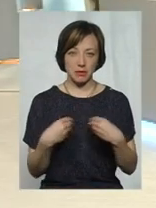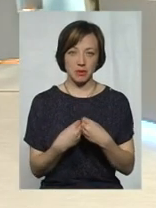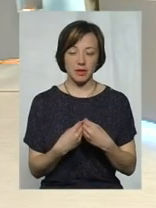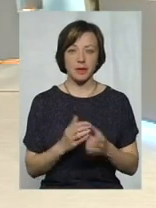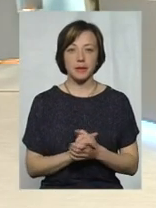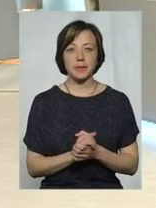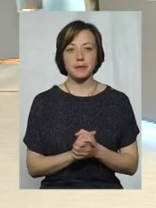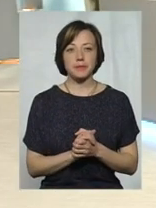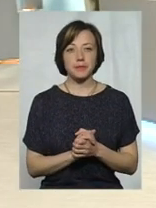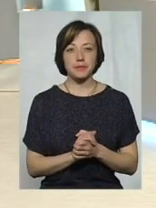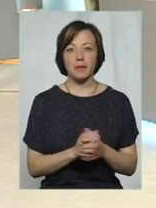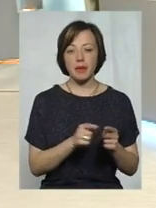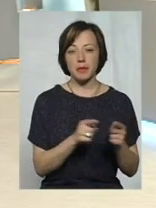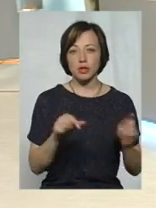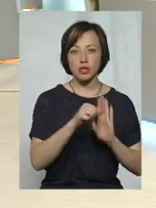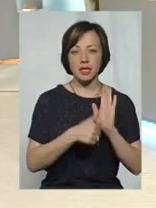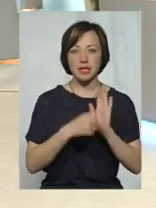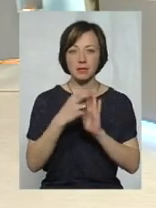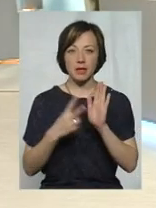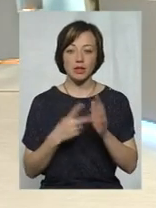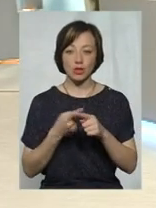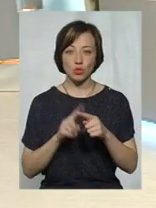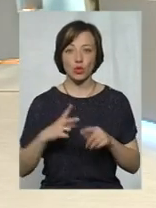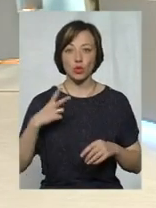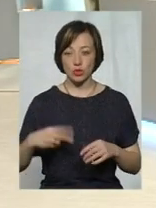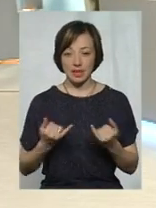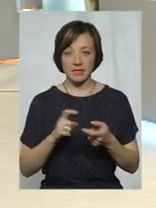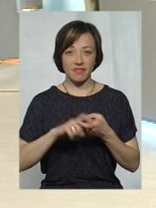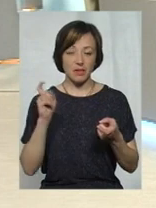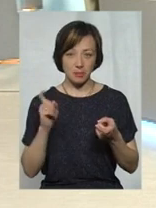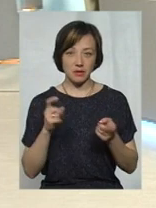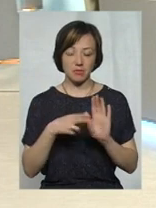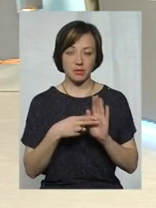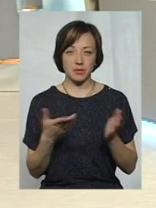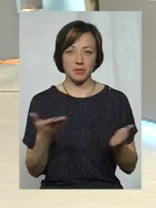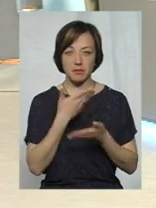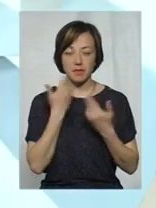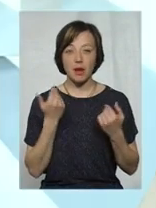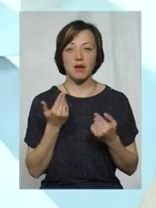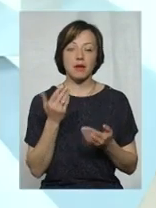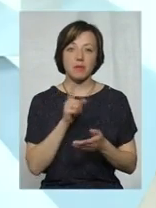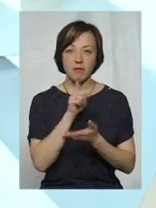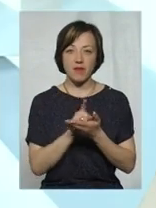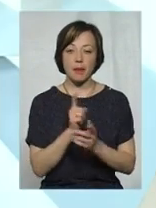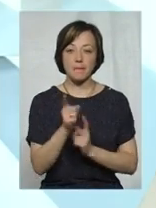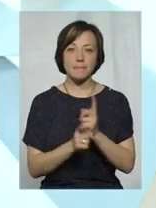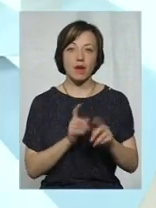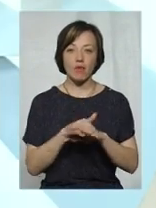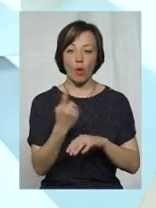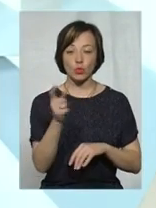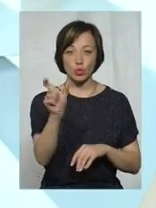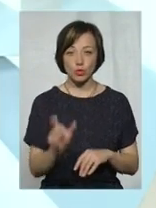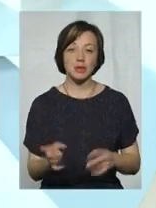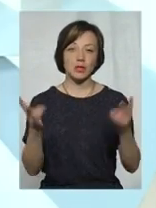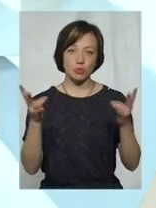період з 2016-2017 року на цю дочку, яка вже зараз знялася з реєстрації. Тому ми маємо перерахувати субсидії на одну особу, а